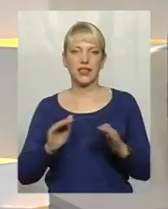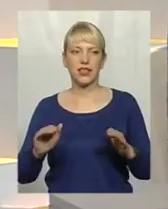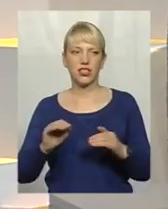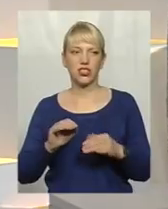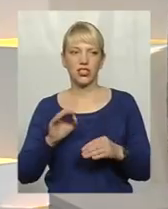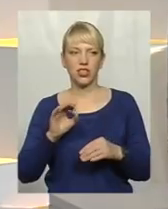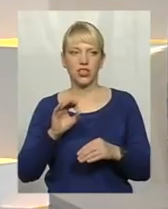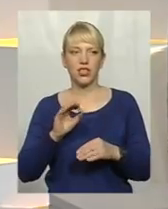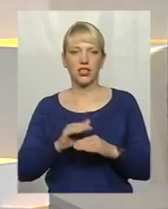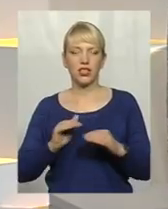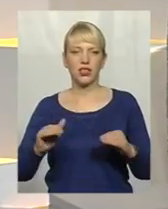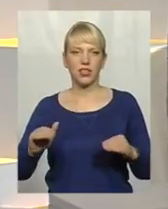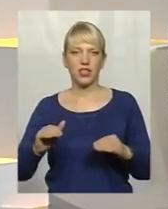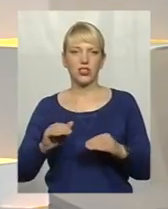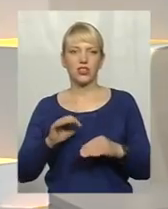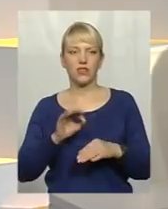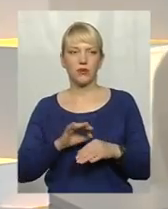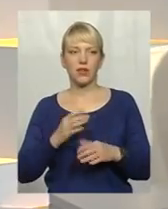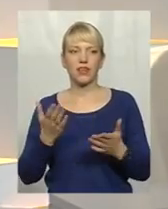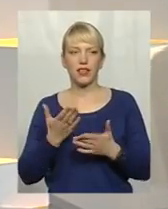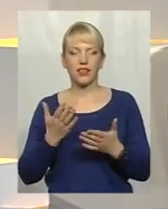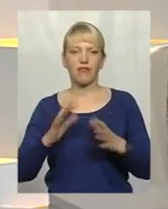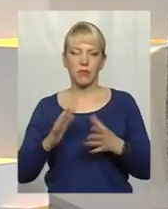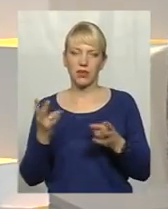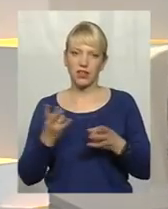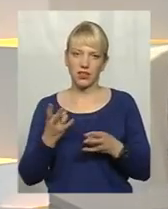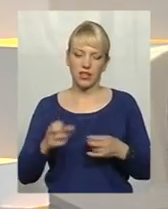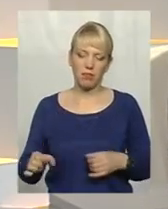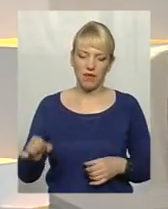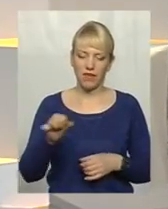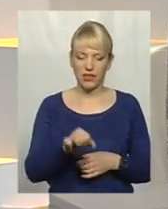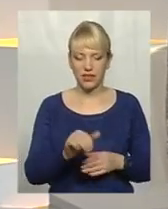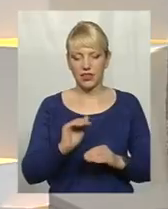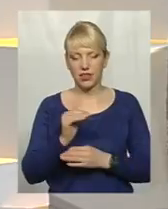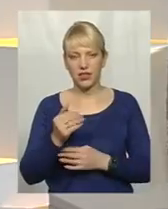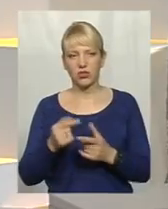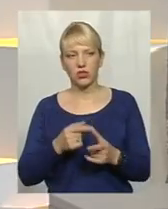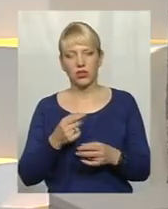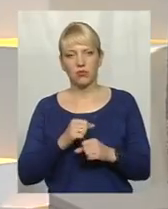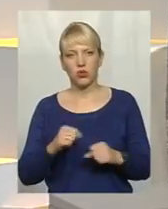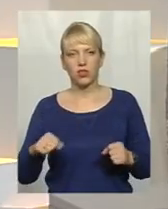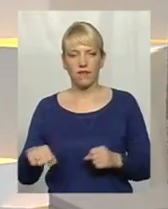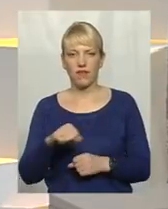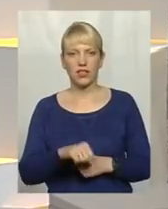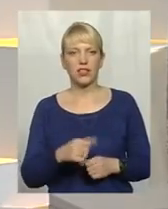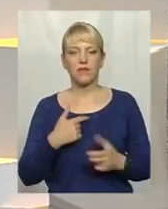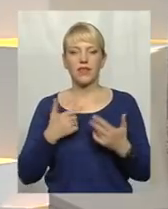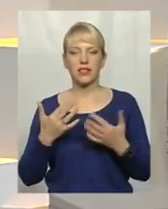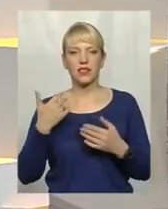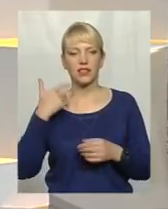населення, і дітей. В яких випадках треба? Наскільки я знаю,